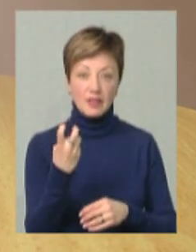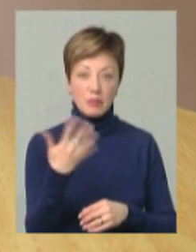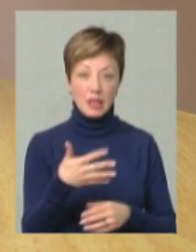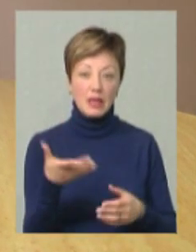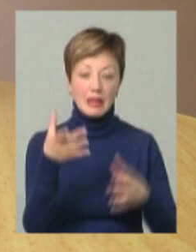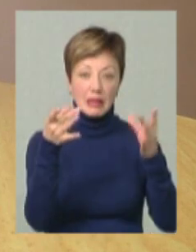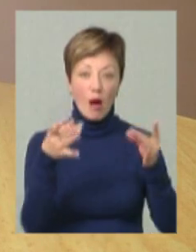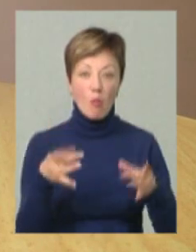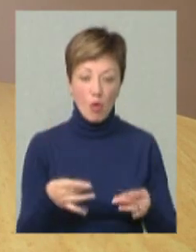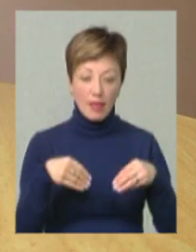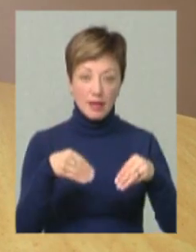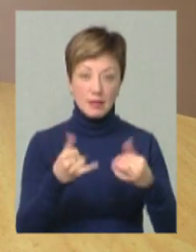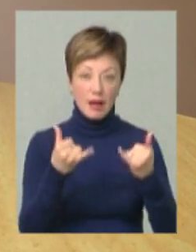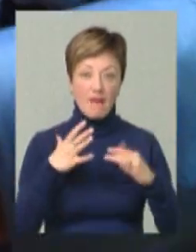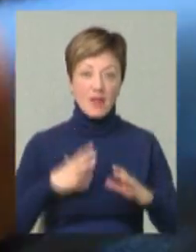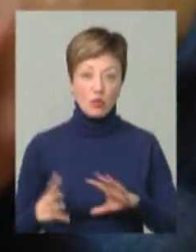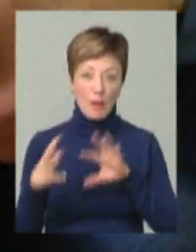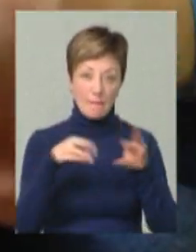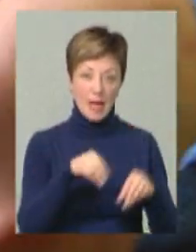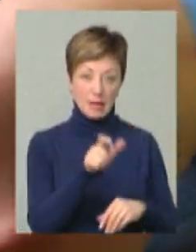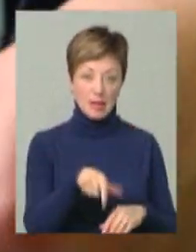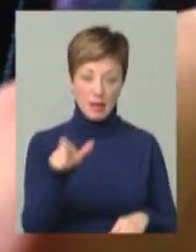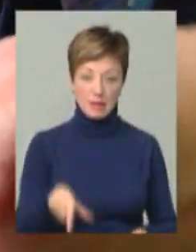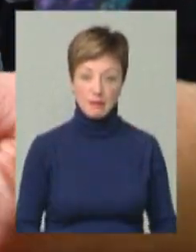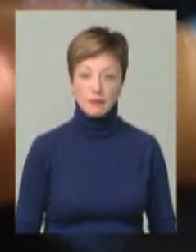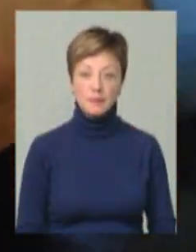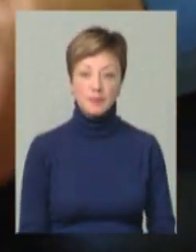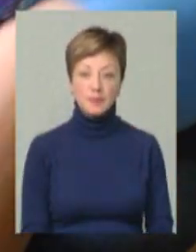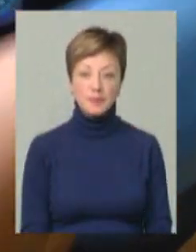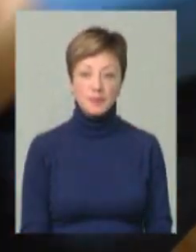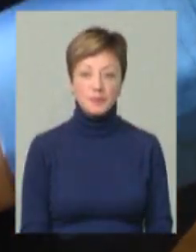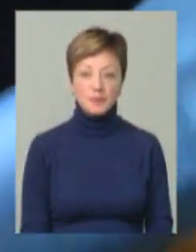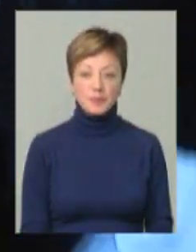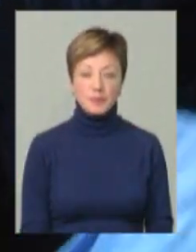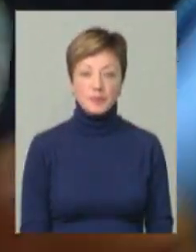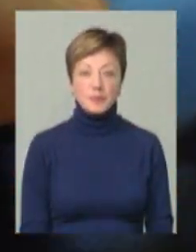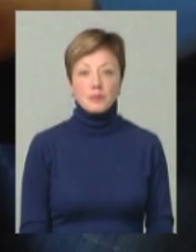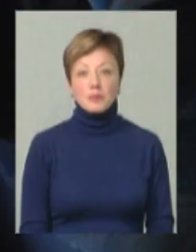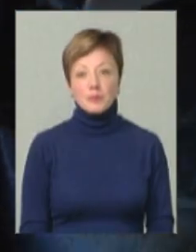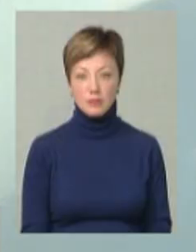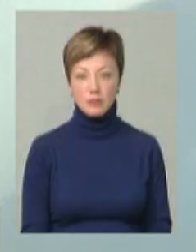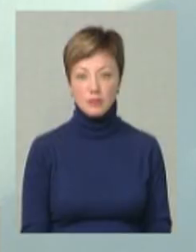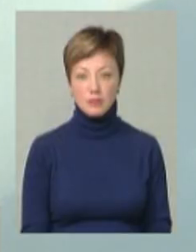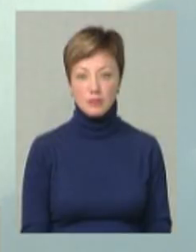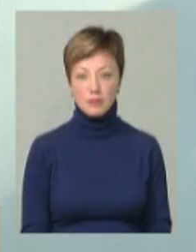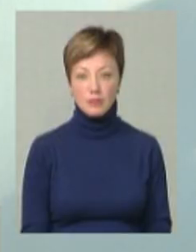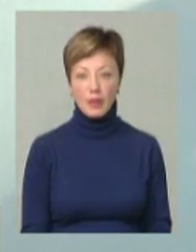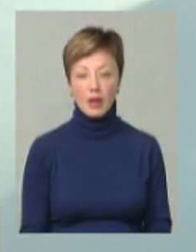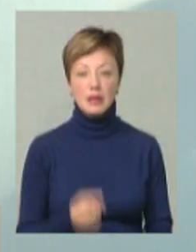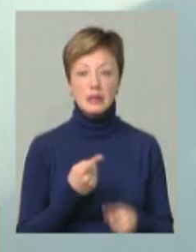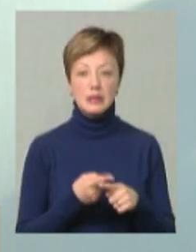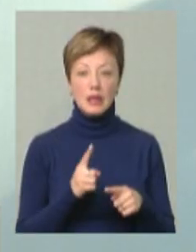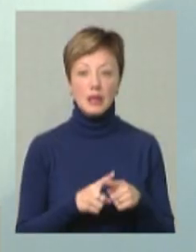наборів насіння для вимушених переселенців. Вікторія Мельник, Олександр Горішевський, новини на Суспільному, Хмельниччина. Це